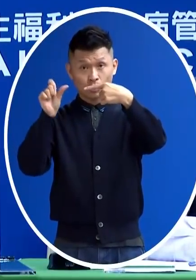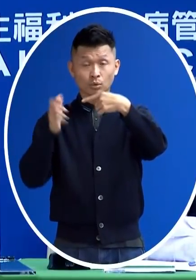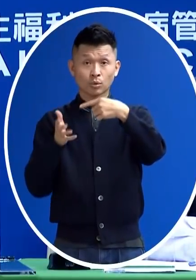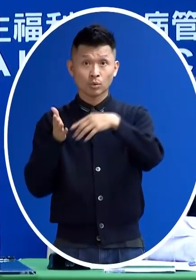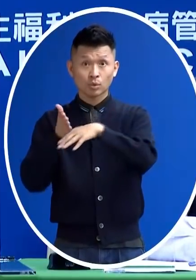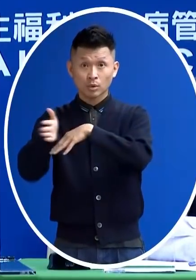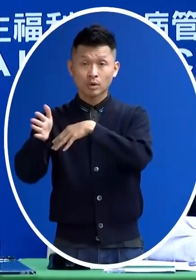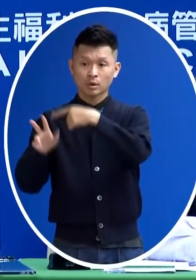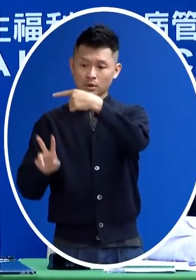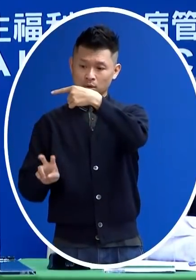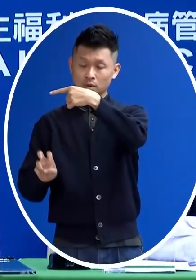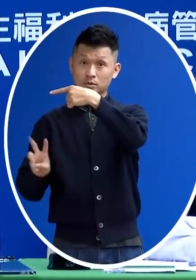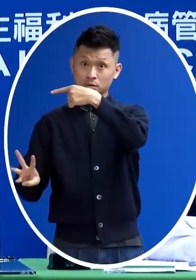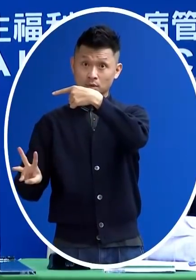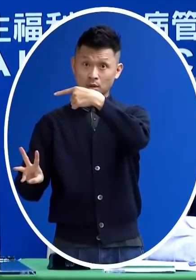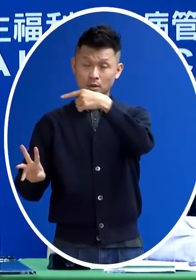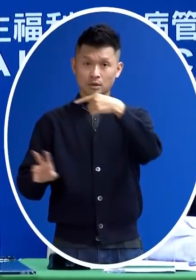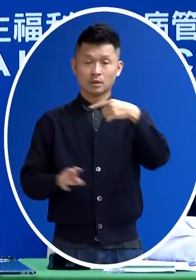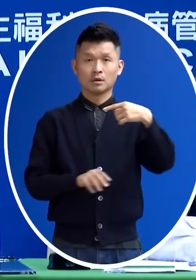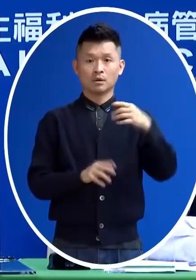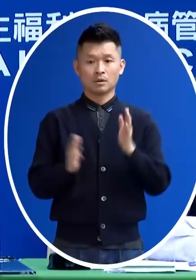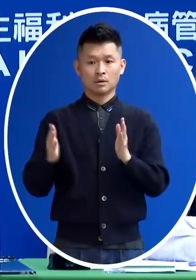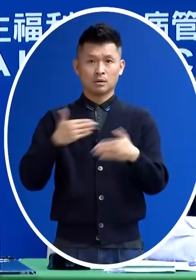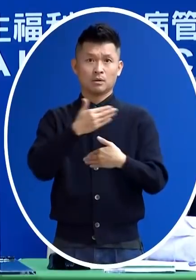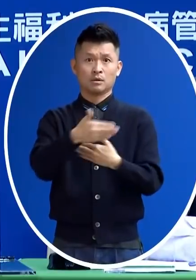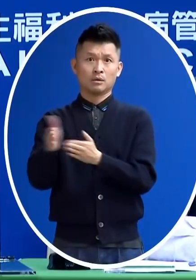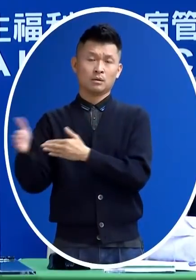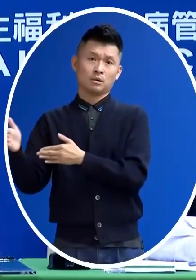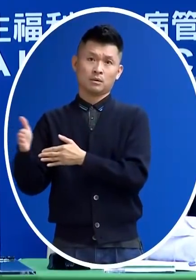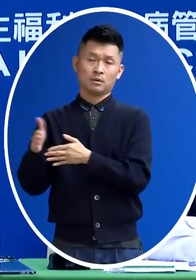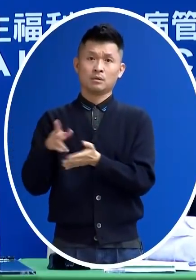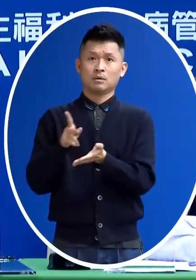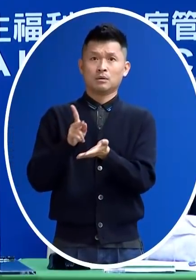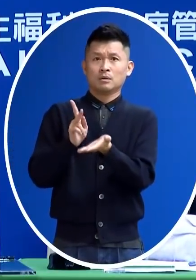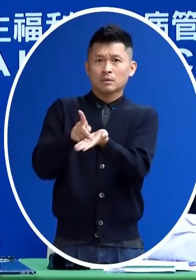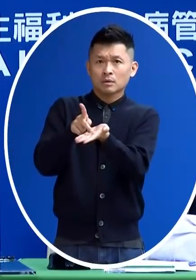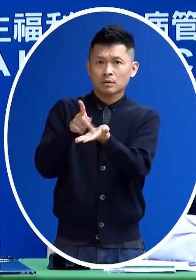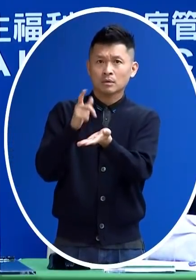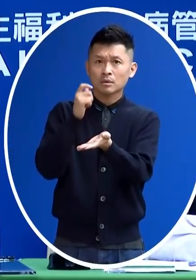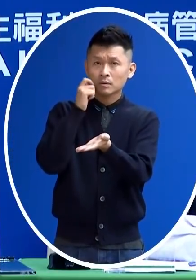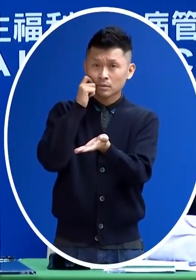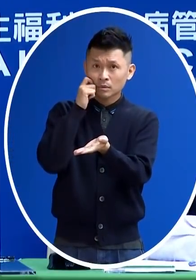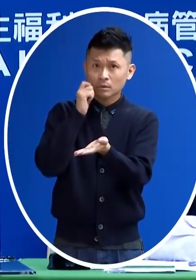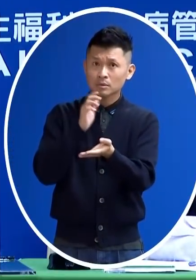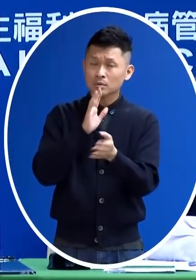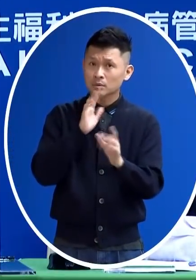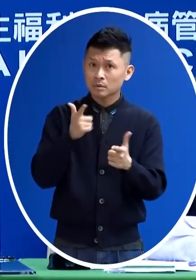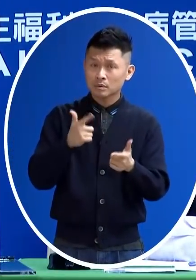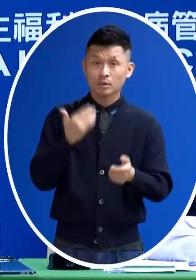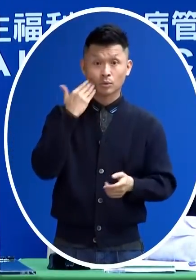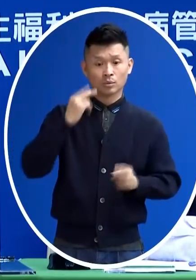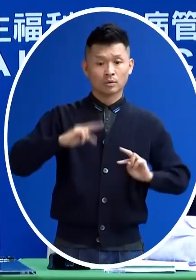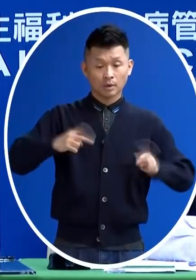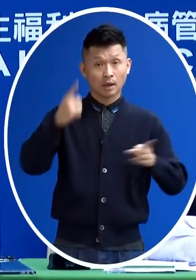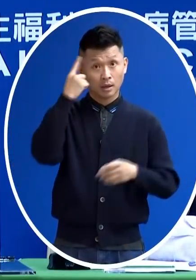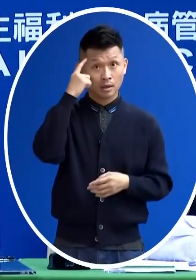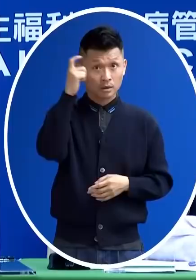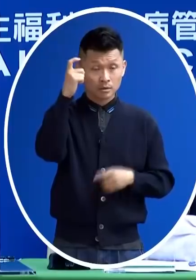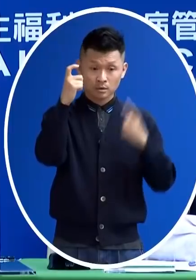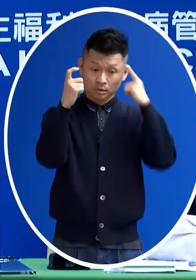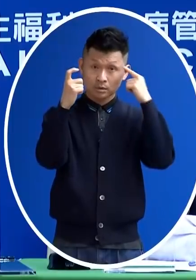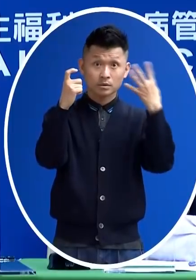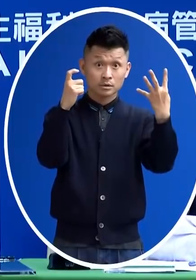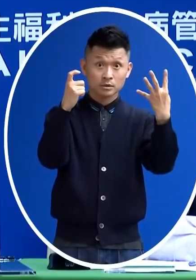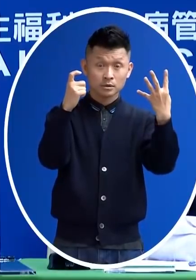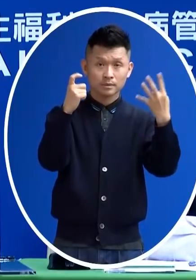8號加1月23號那那個房間他就沒辦法用了 對不對但是我們改成10加4的話